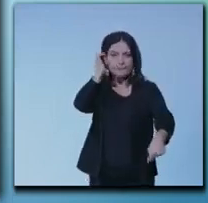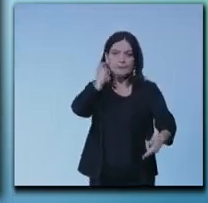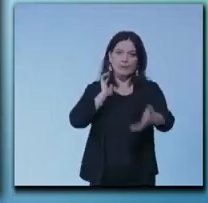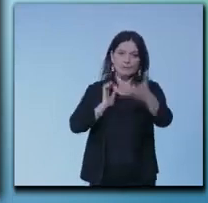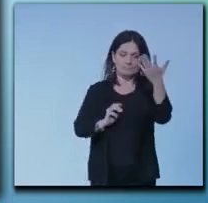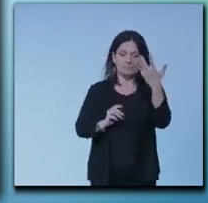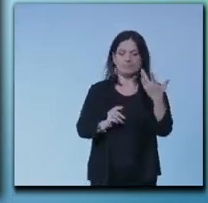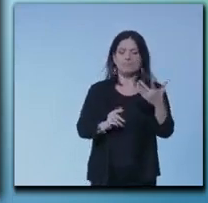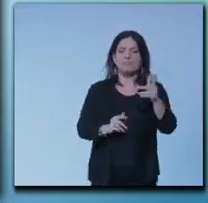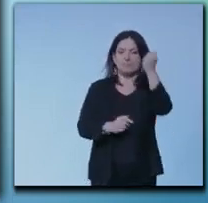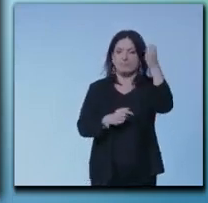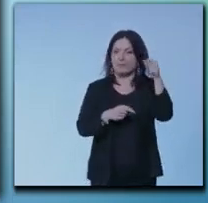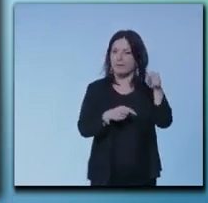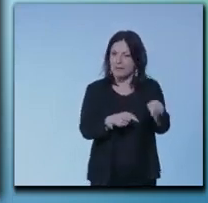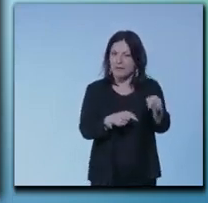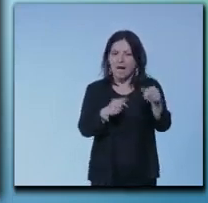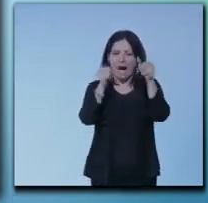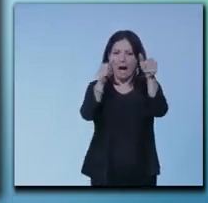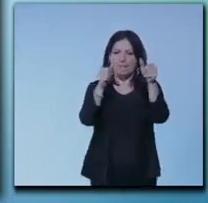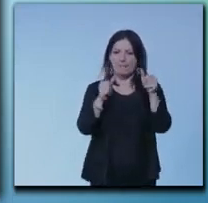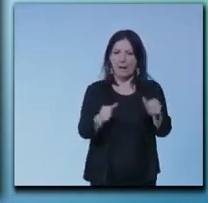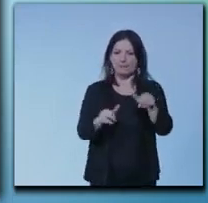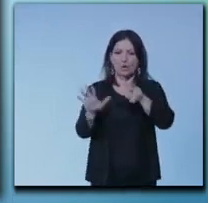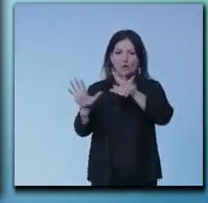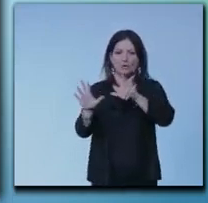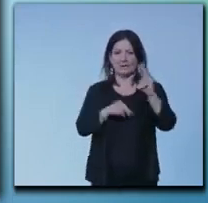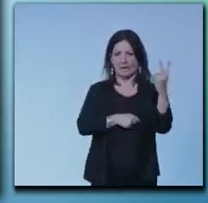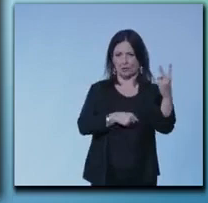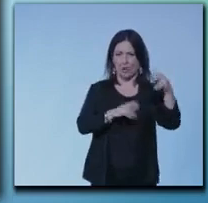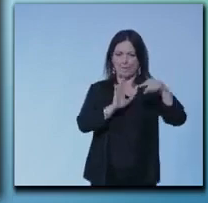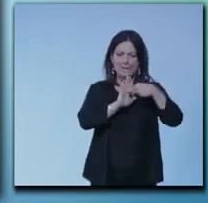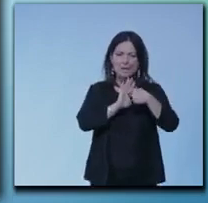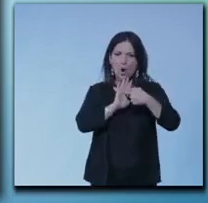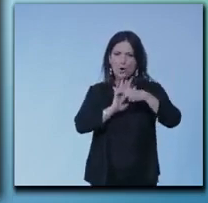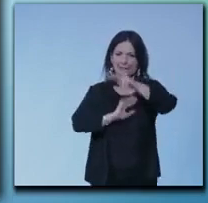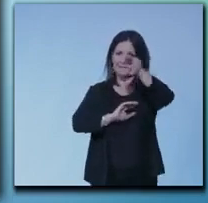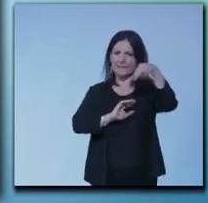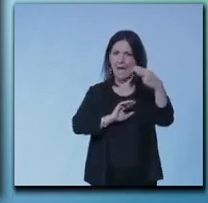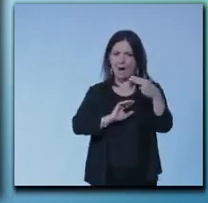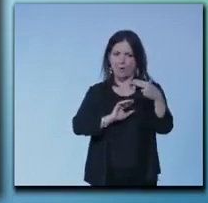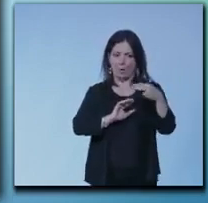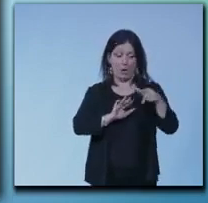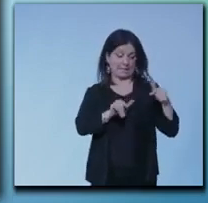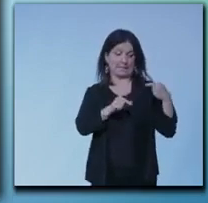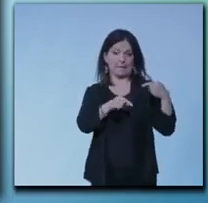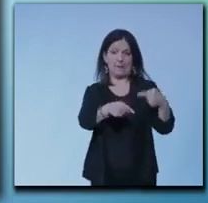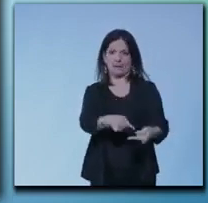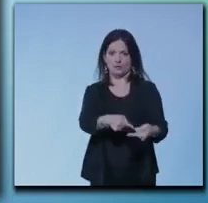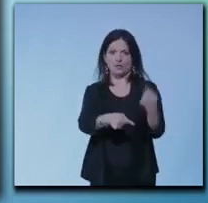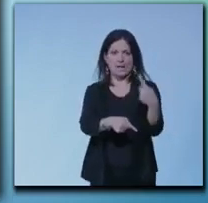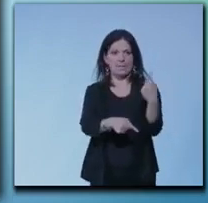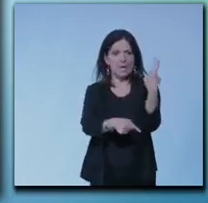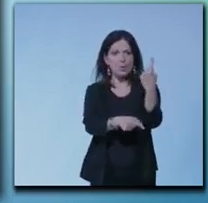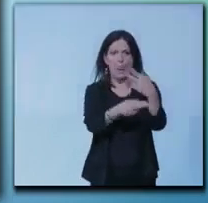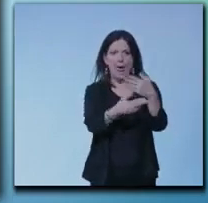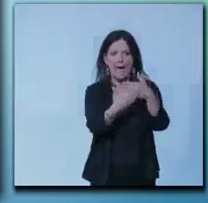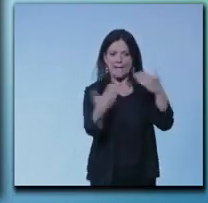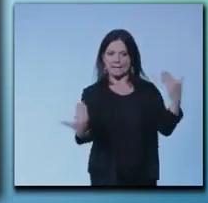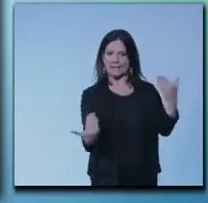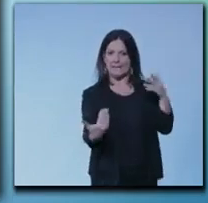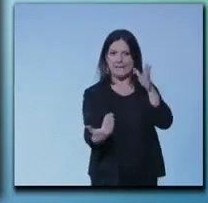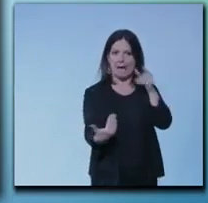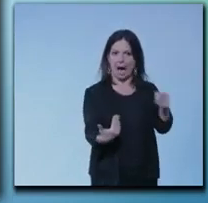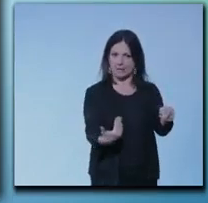siamo riusciti ad appaltare 82 milioni di euro settimana scorsa per un'opera, per una diga,